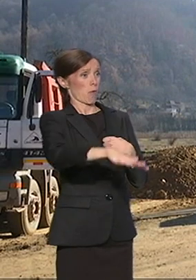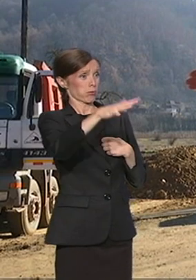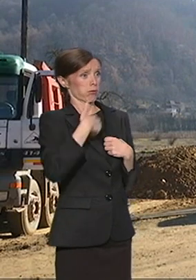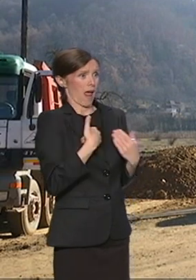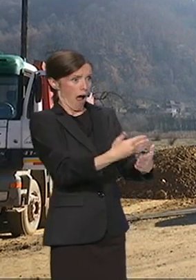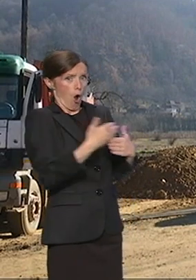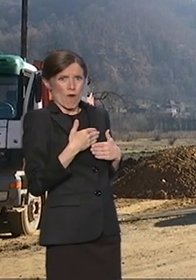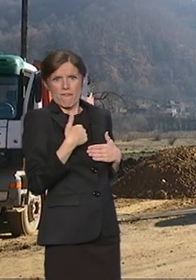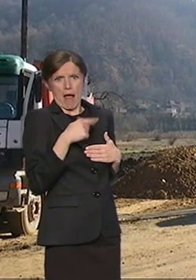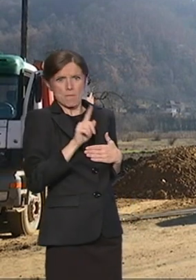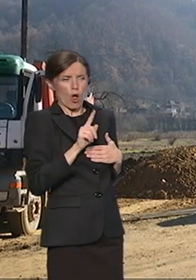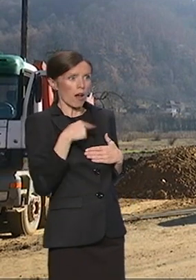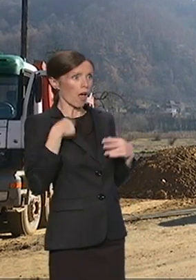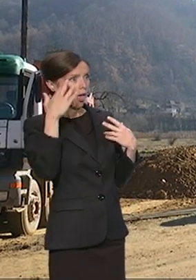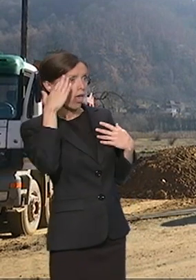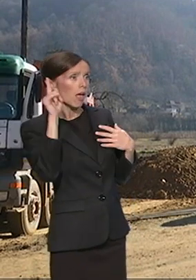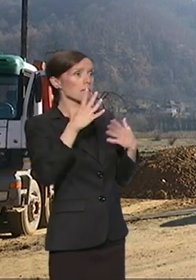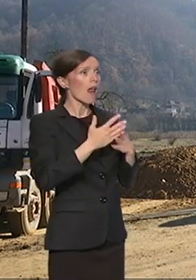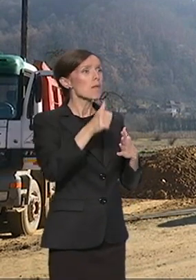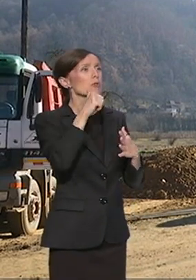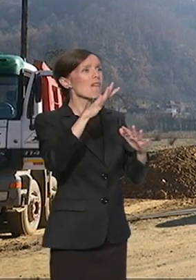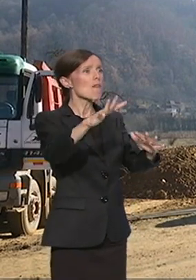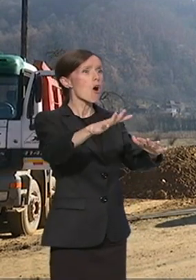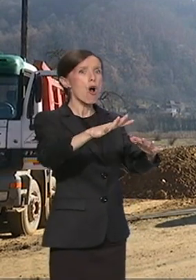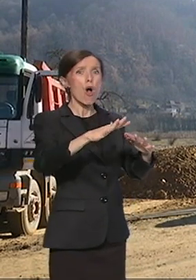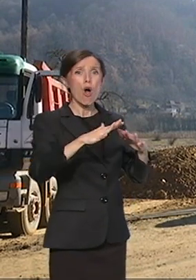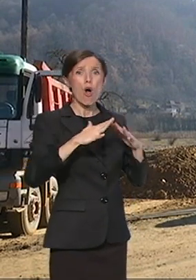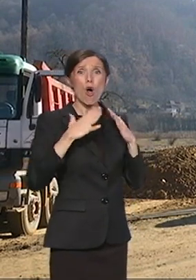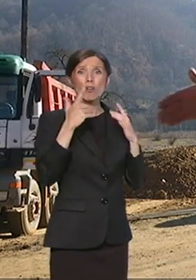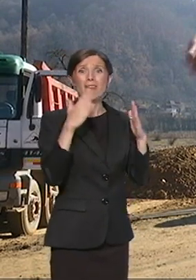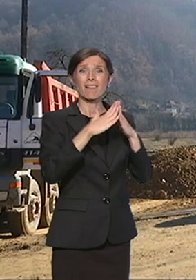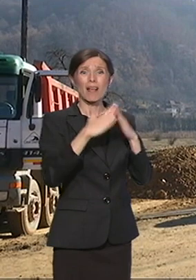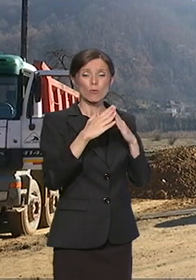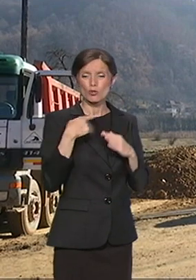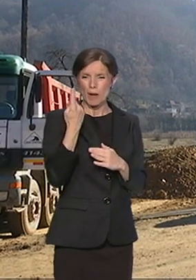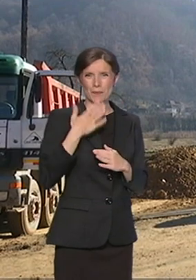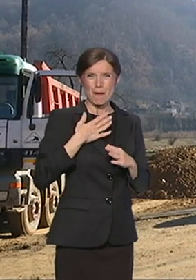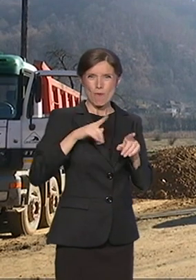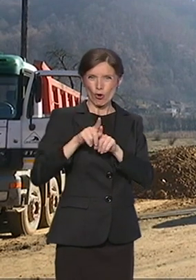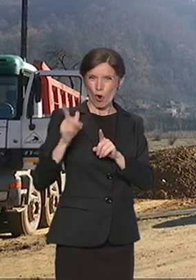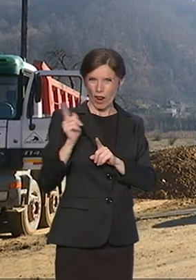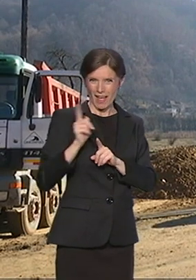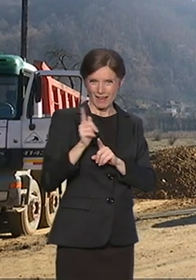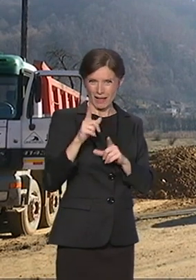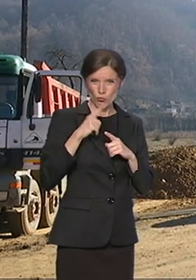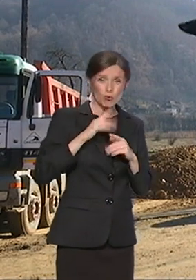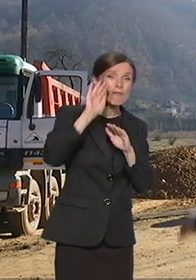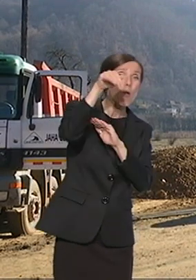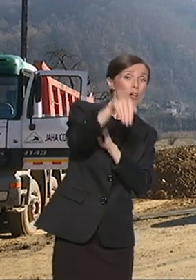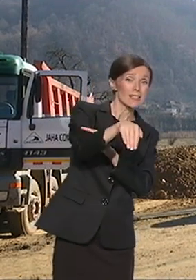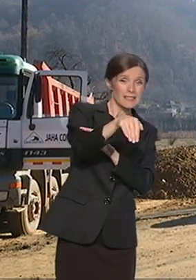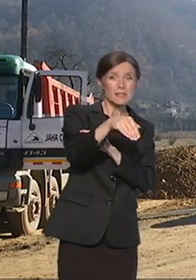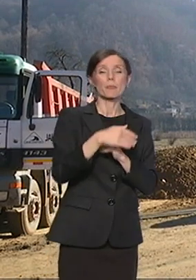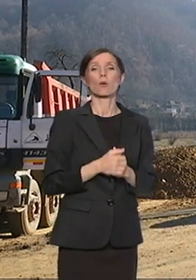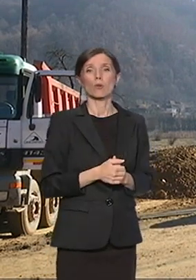tamo, prođe voda i odnesek tamo, kuće ove. Tu smo ja i jedan moj kolega što radi sa mnom, ovde ispod, dole, tu.